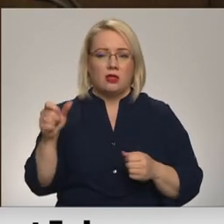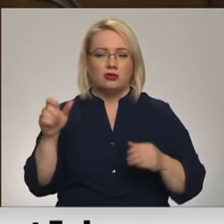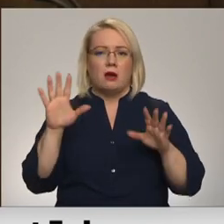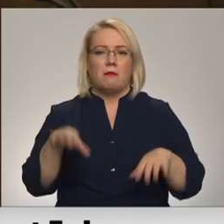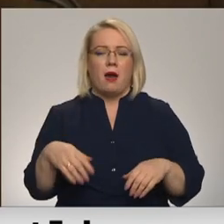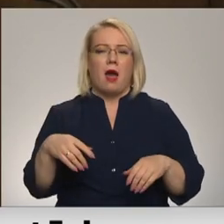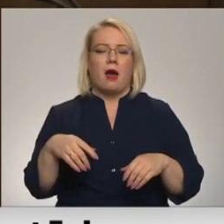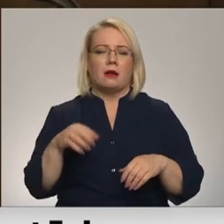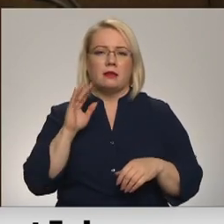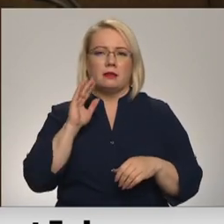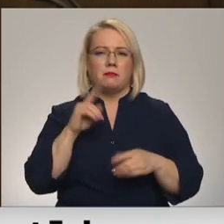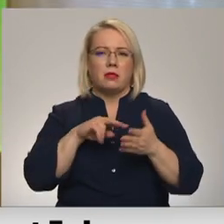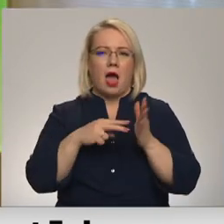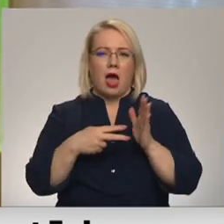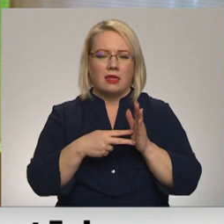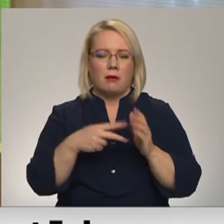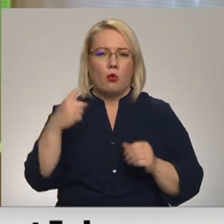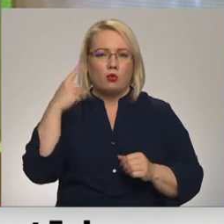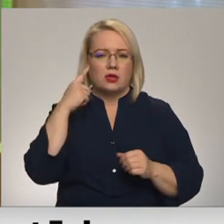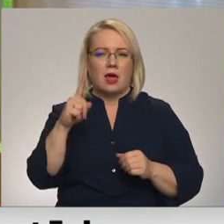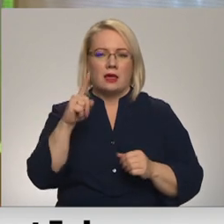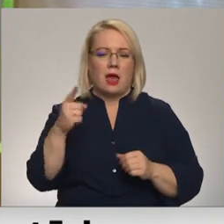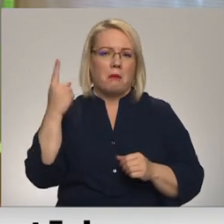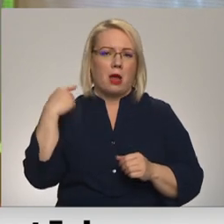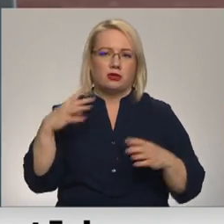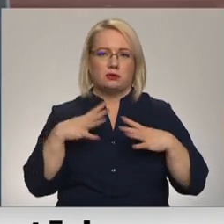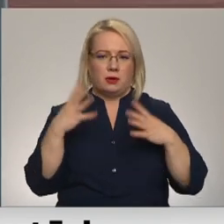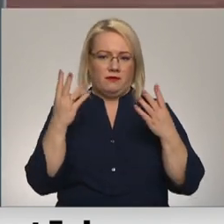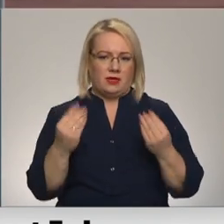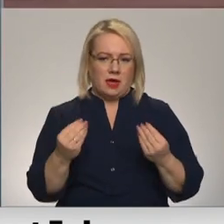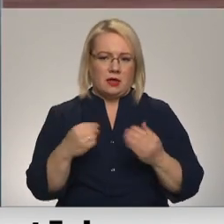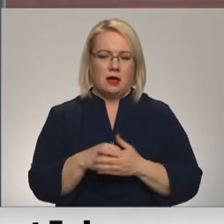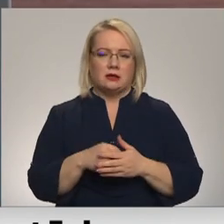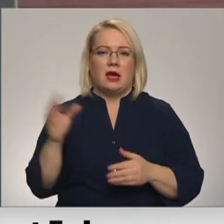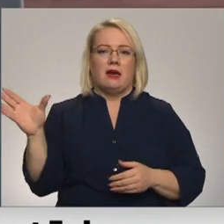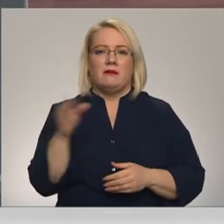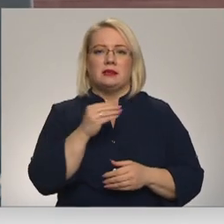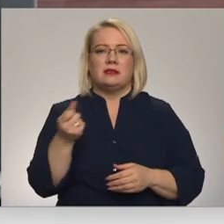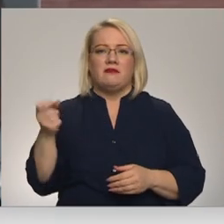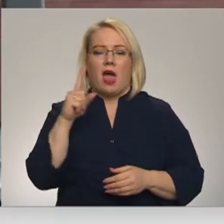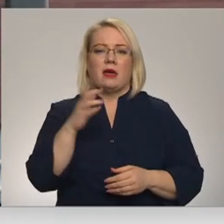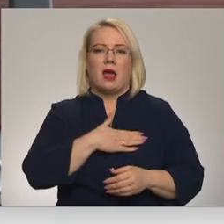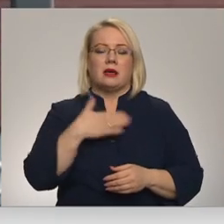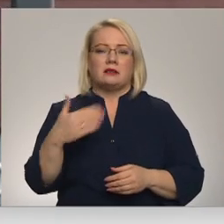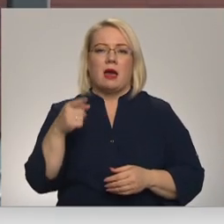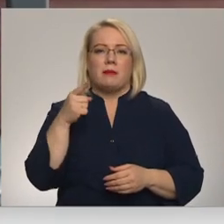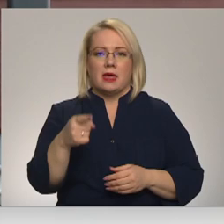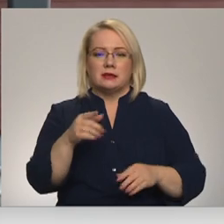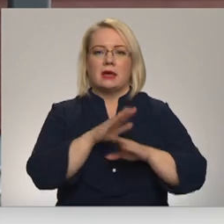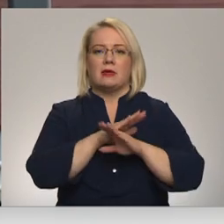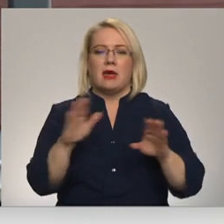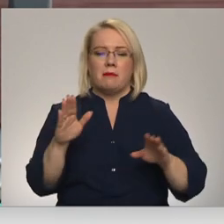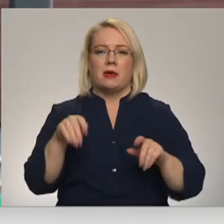drastiskajiem plāniem uzzinājuši tikai aizvadītajās brīvdienās. Laikam vislairāk sāp tas, ka nebija dota